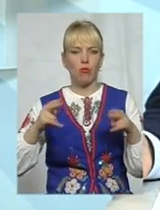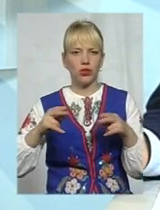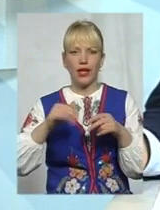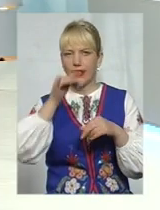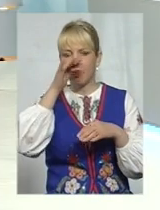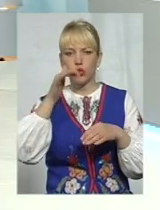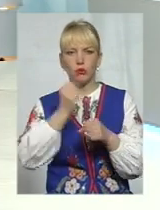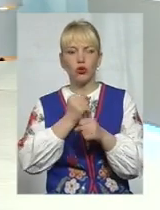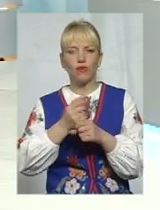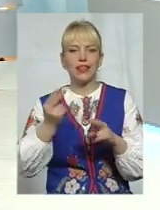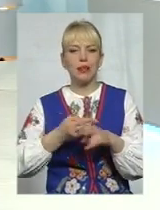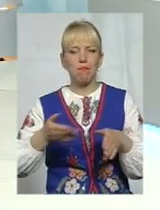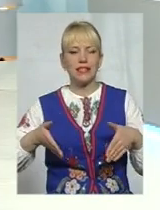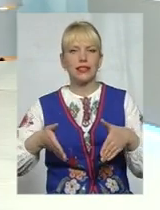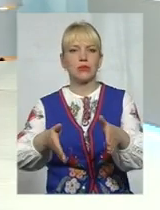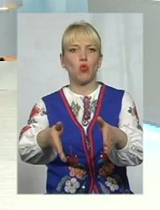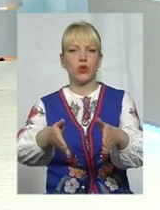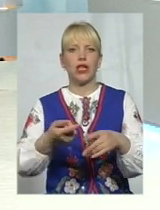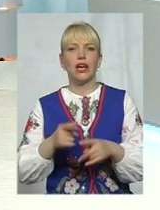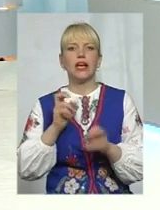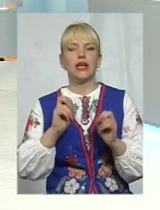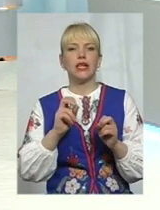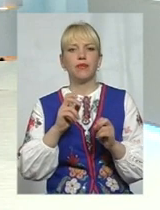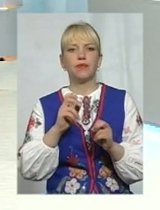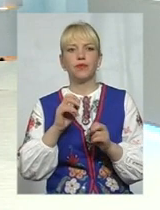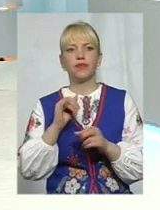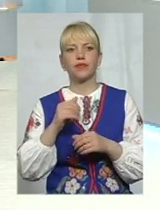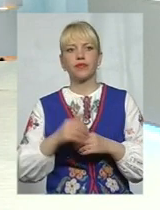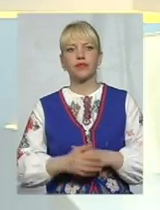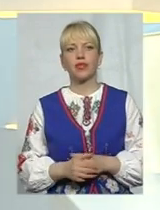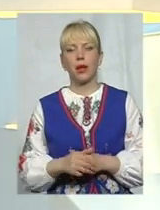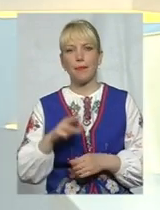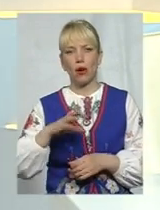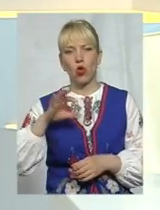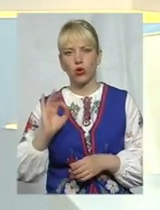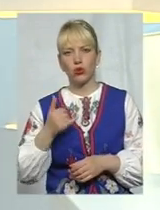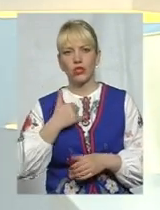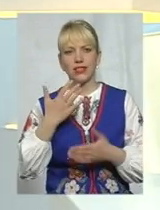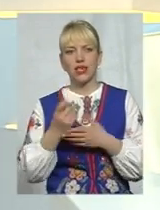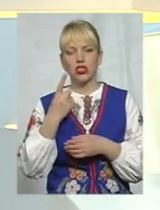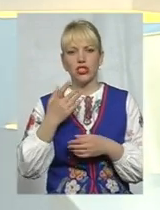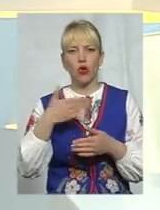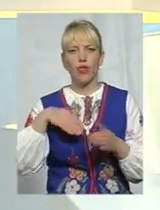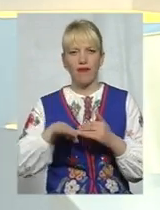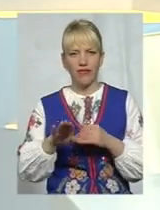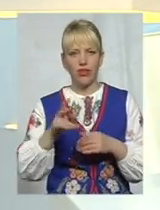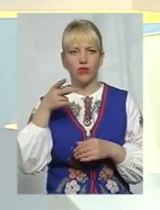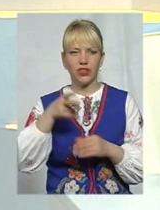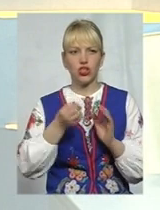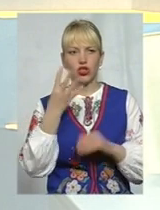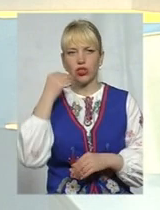Є злітно-посадкова смуга, тоді можна говорити про існування аеропорту. Микола Олександрович, у нас є ще одне архівне відео 2014